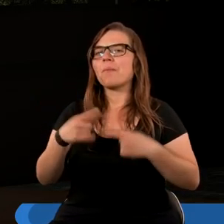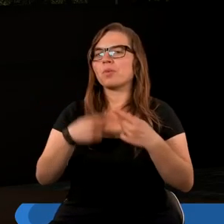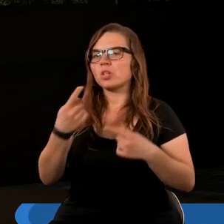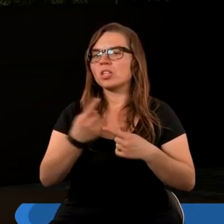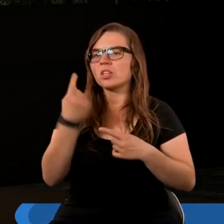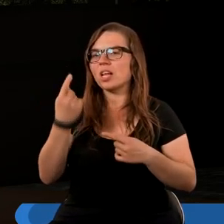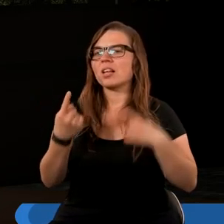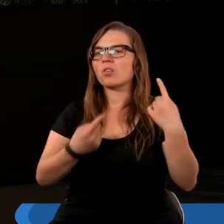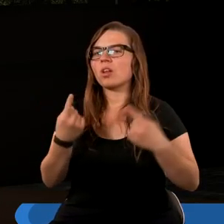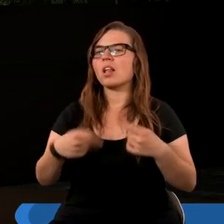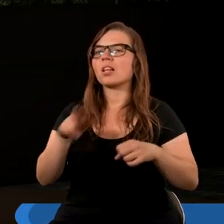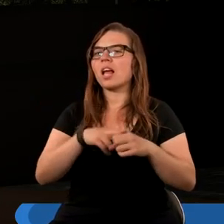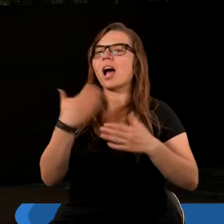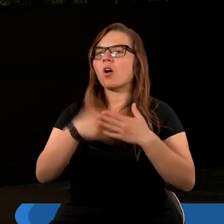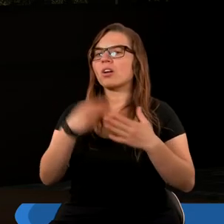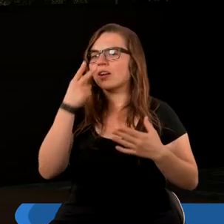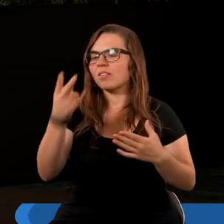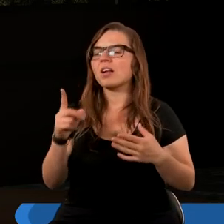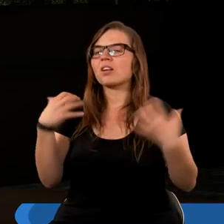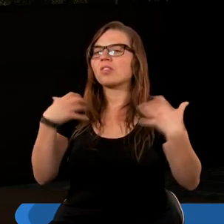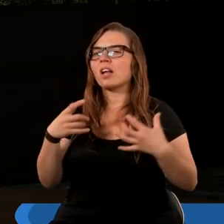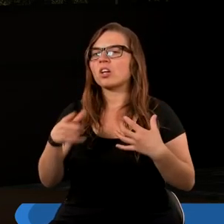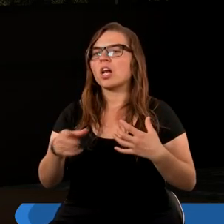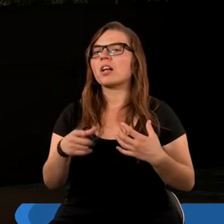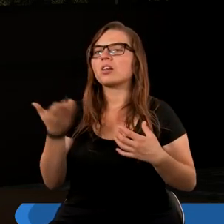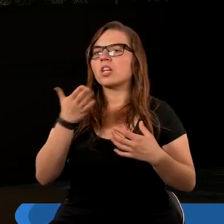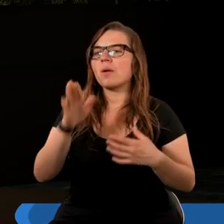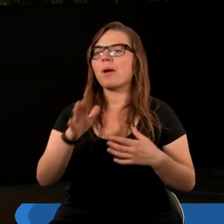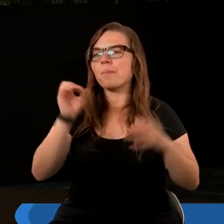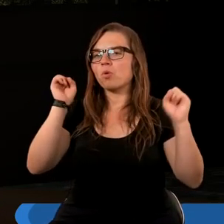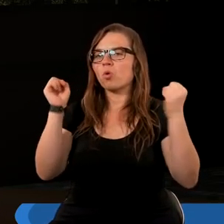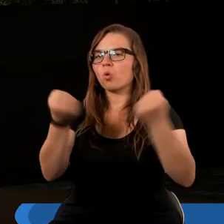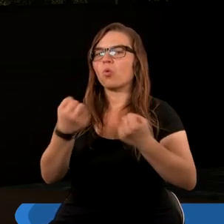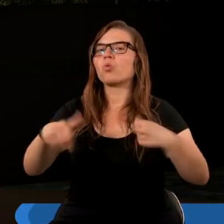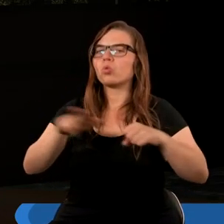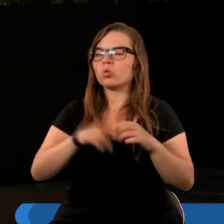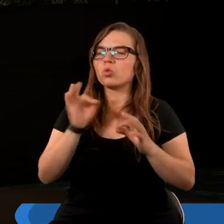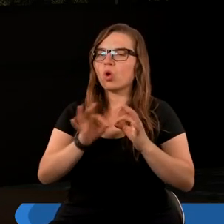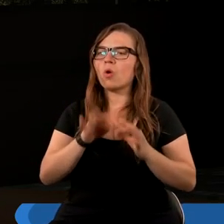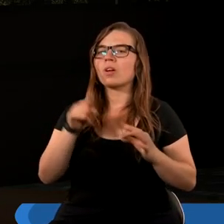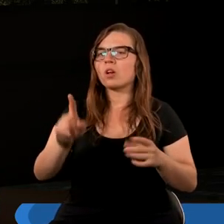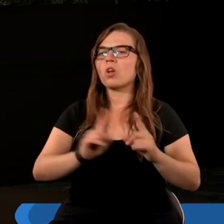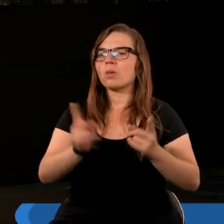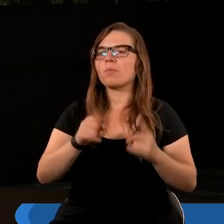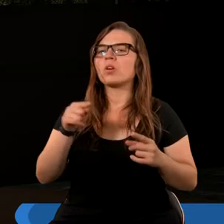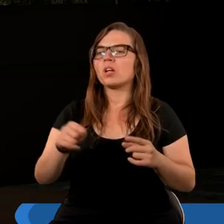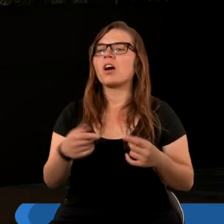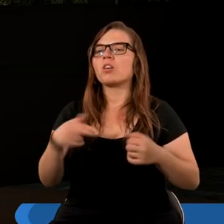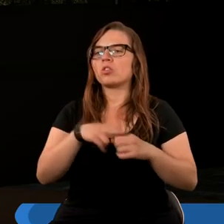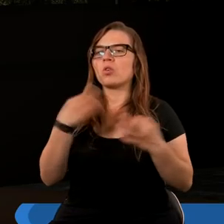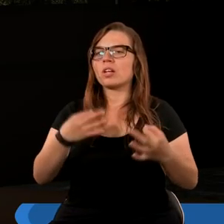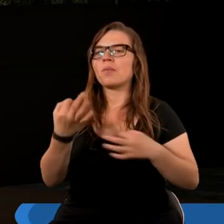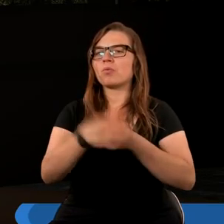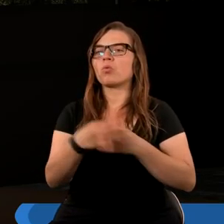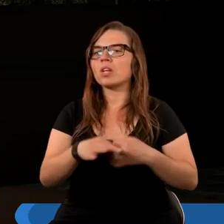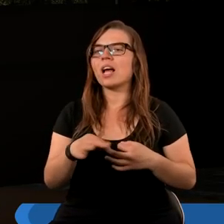przytoczę tylko jedną sytuację na koniec widzenia o czterech zwierzętach, tam gdzie mamy ten róg, który dokładnie też symbolizuje tą samą siłę, którą